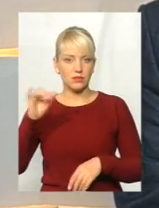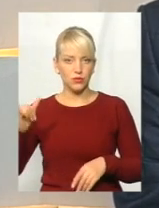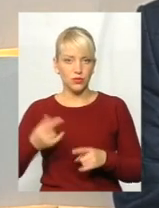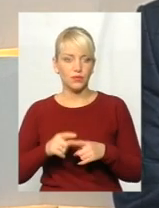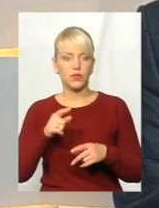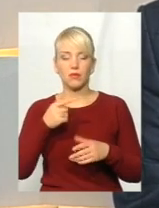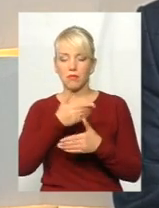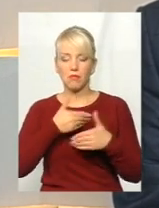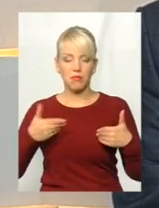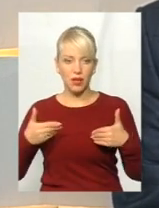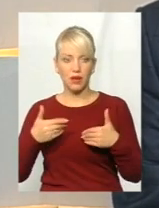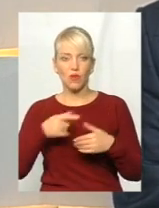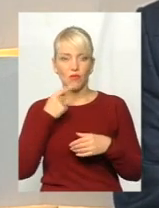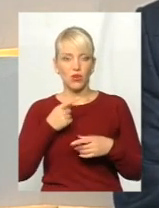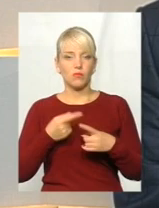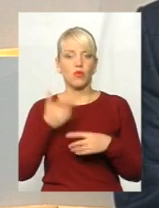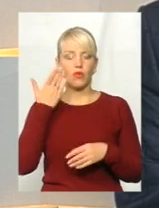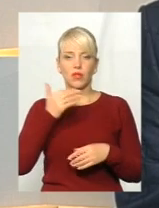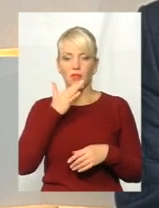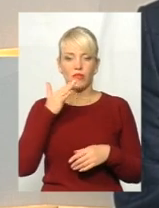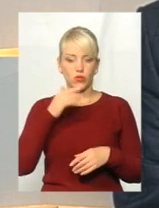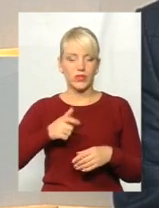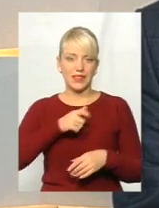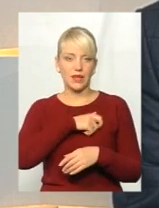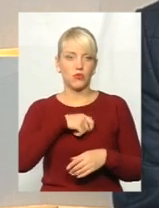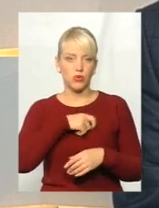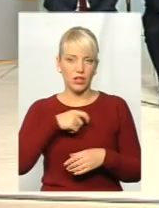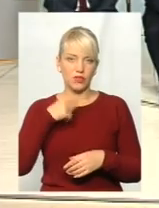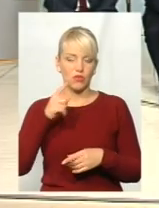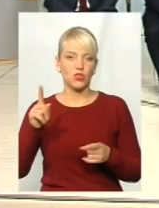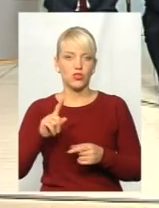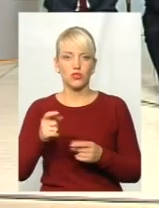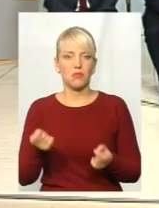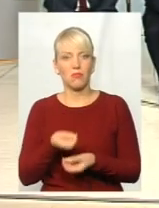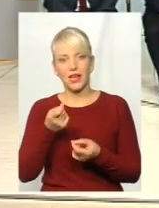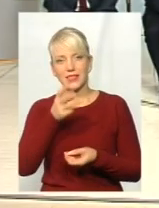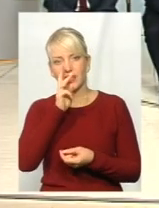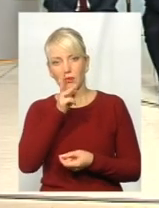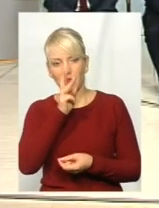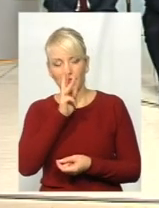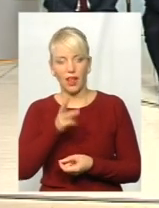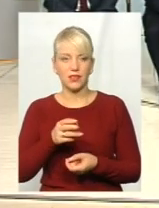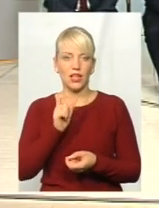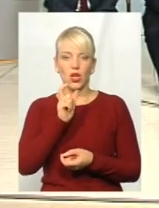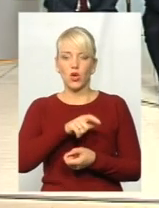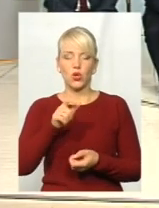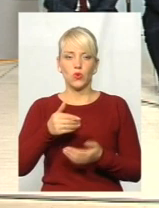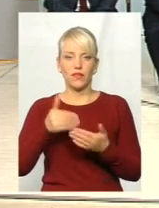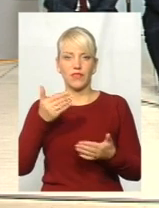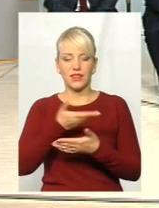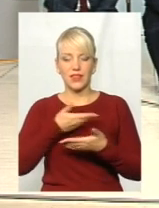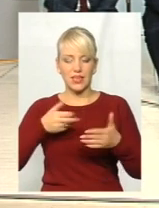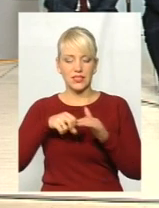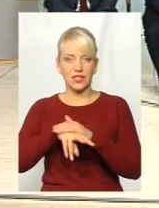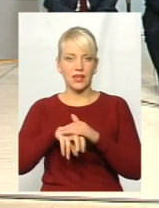коли дуже багато депутатів, висилалося, що, от, малі зарплати, і люди від нас тікають. Ну,